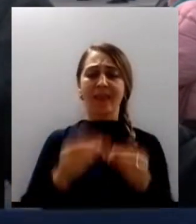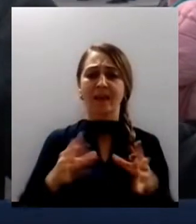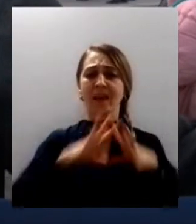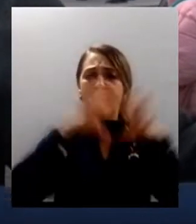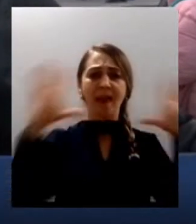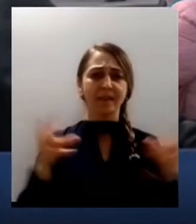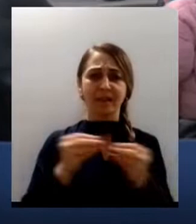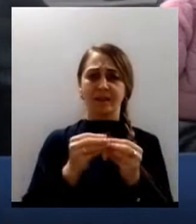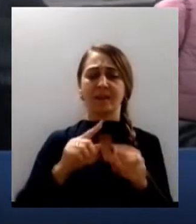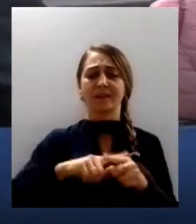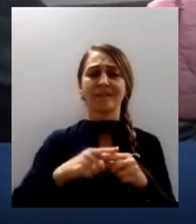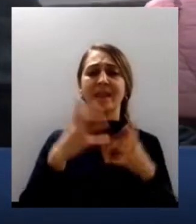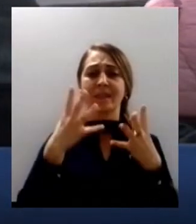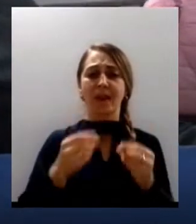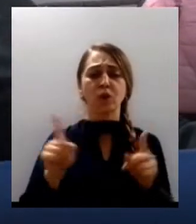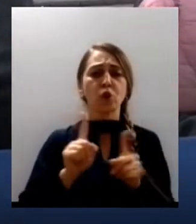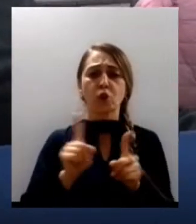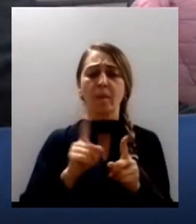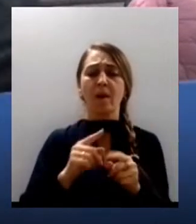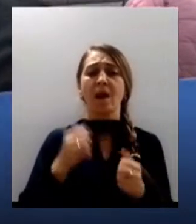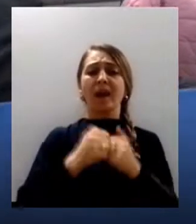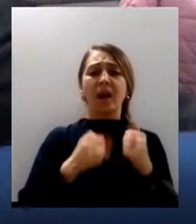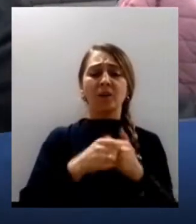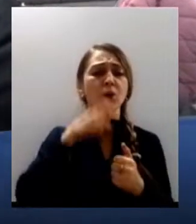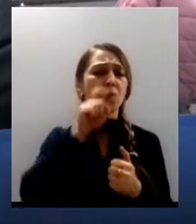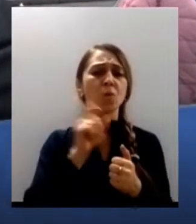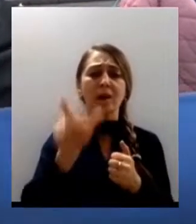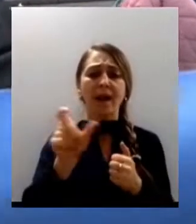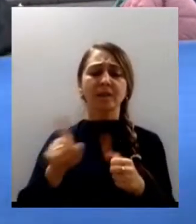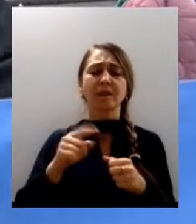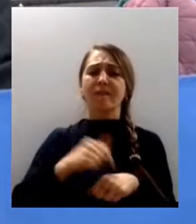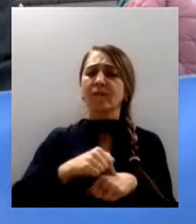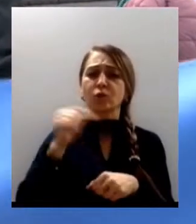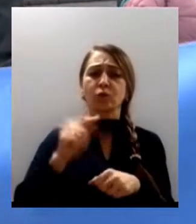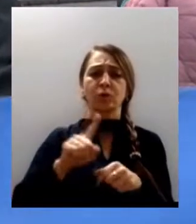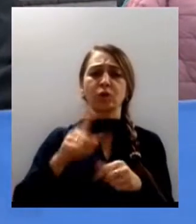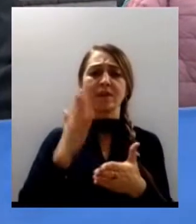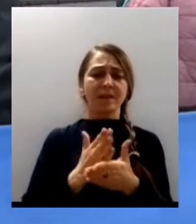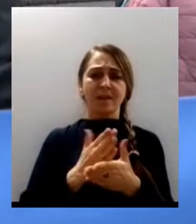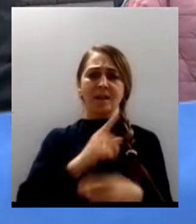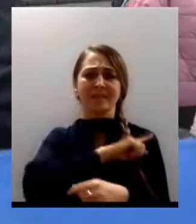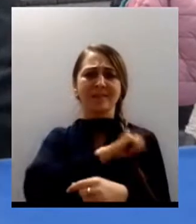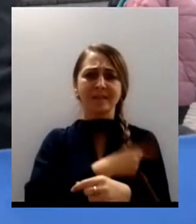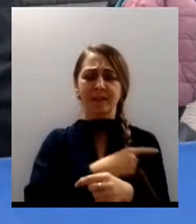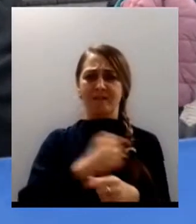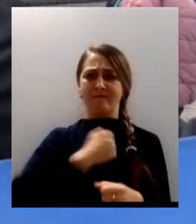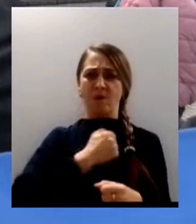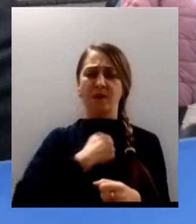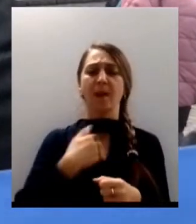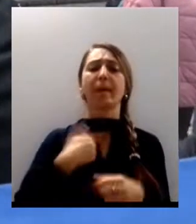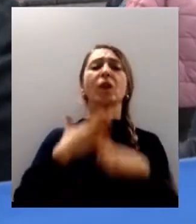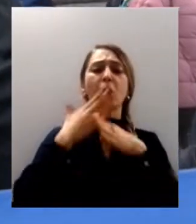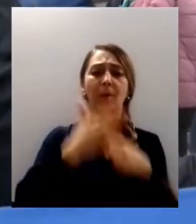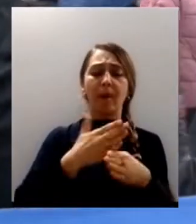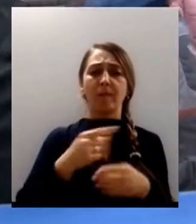щоб кожен українець відчув, що є збройні сили і ми допомагаємо і вболіваємо за